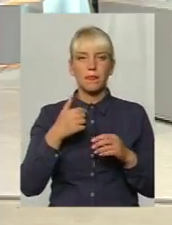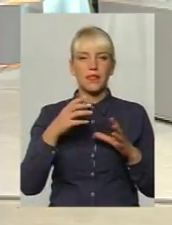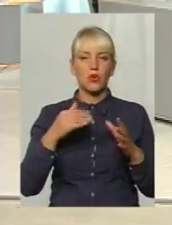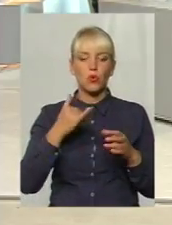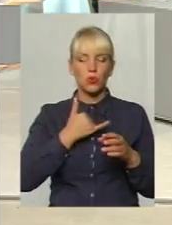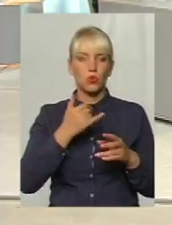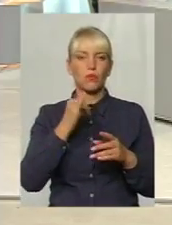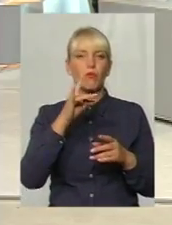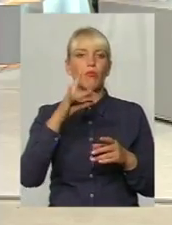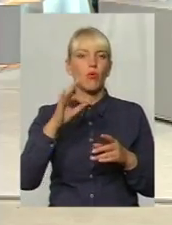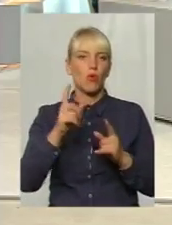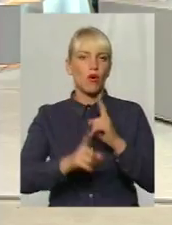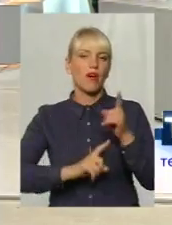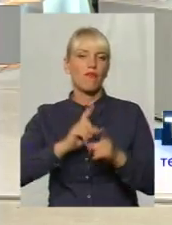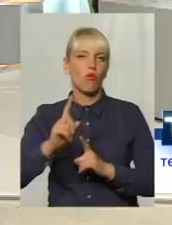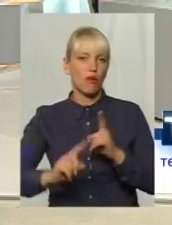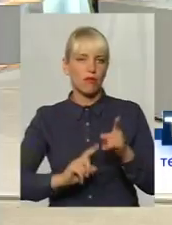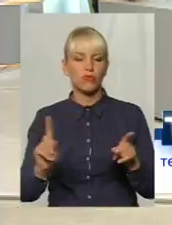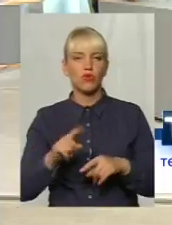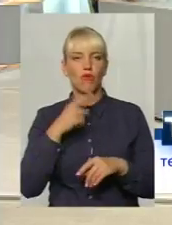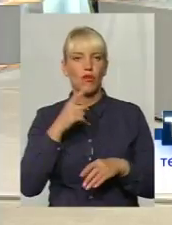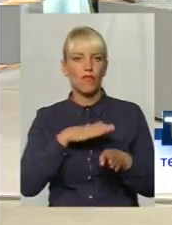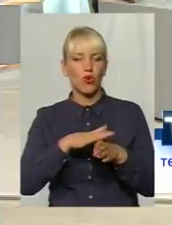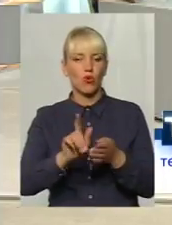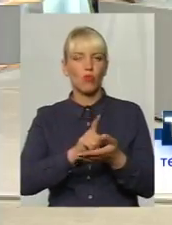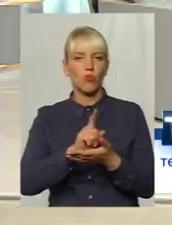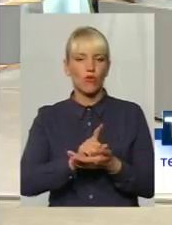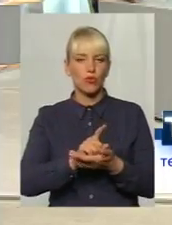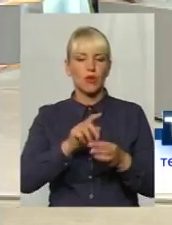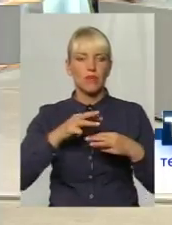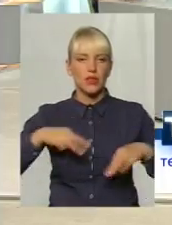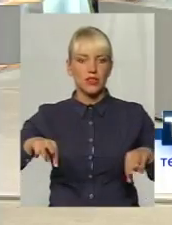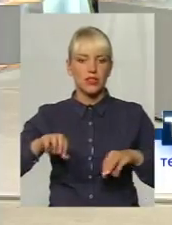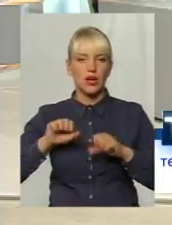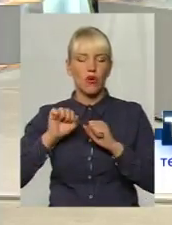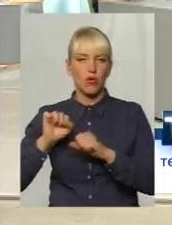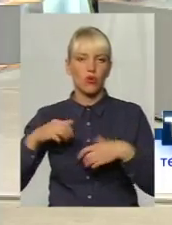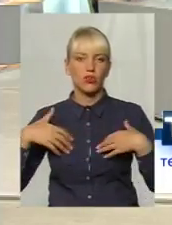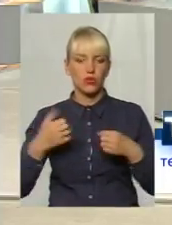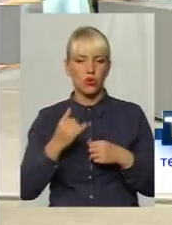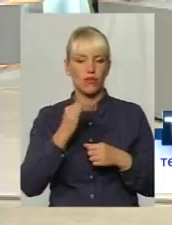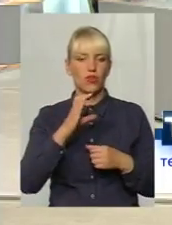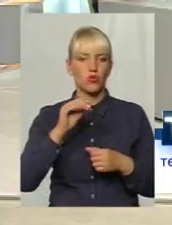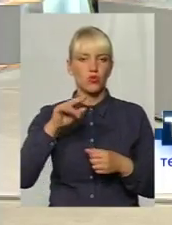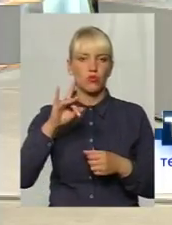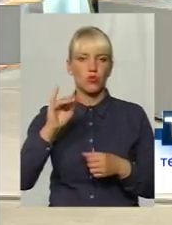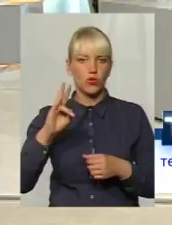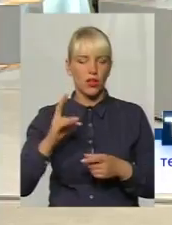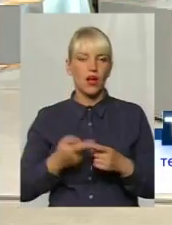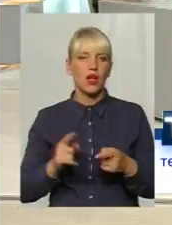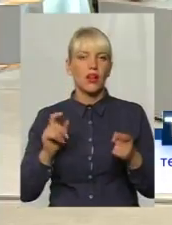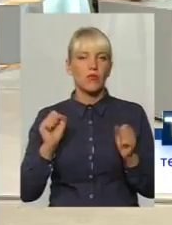реформі, про яку, от, говорить виконуючий обов'язк міністр охорони здоров'я Оляна Супрун, все пішло так, і все